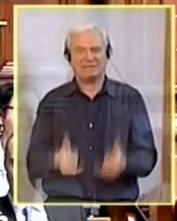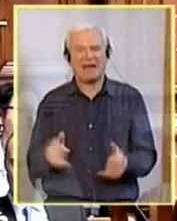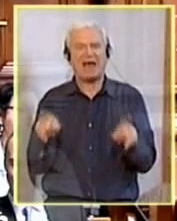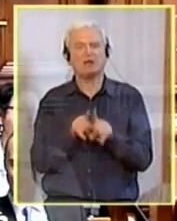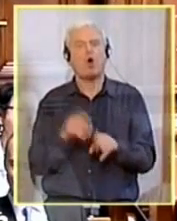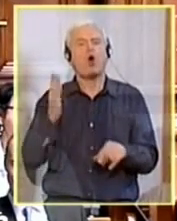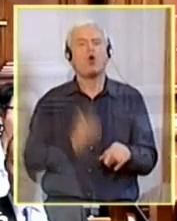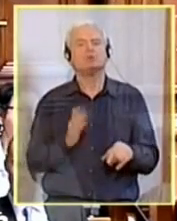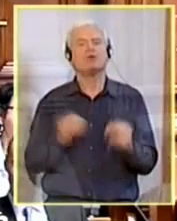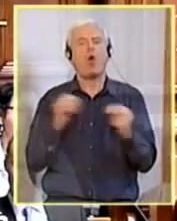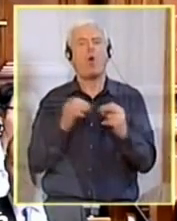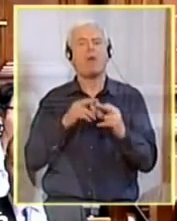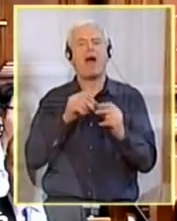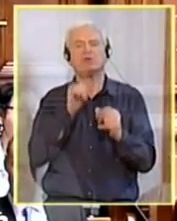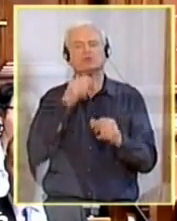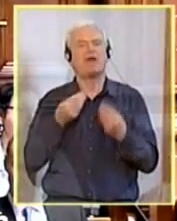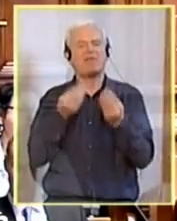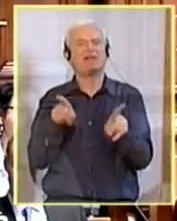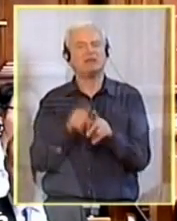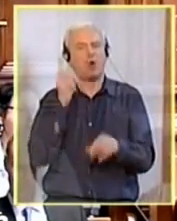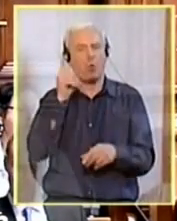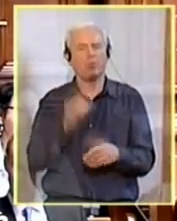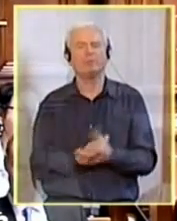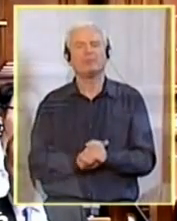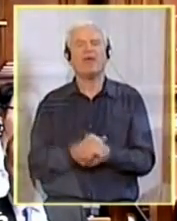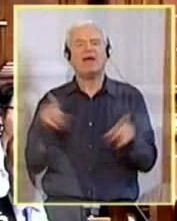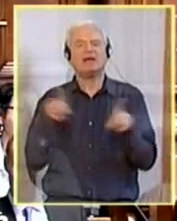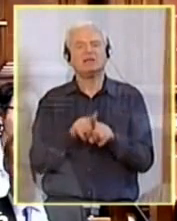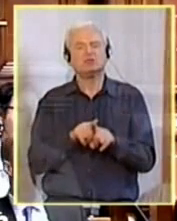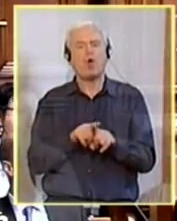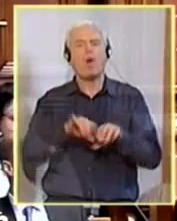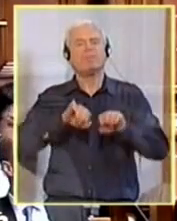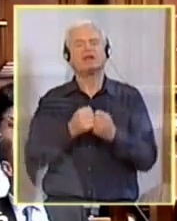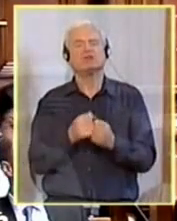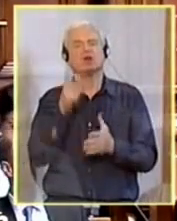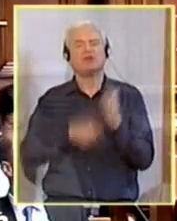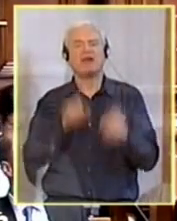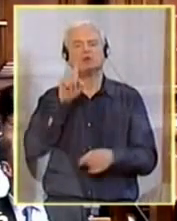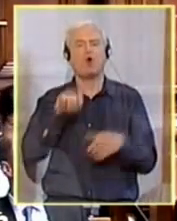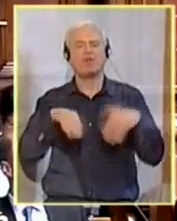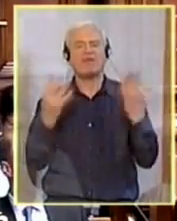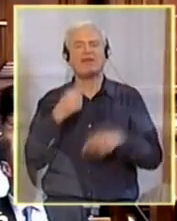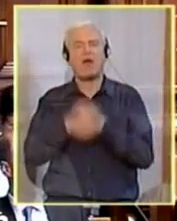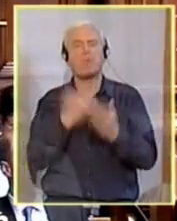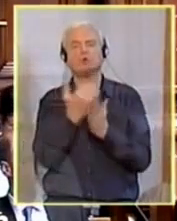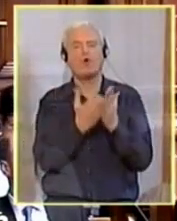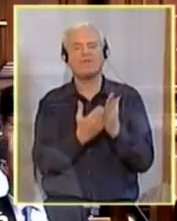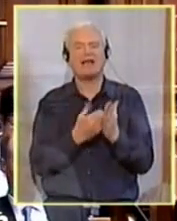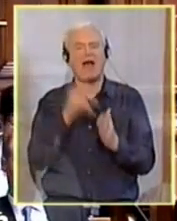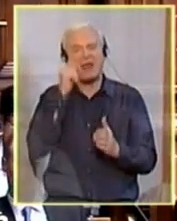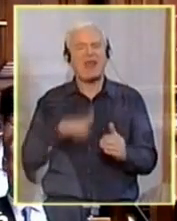Babiću. Potom ste prekršili član 109 poslovnika Narodne skupštine, koji definiše